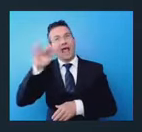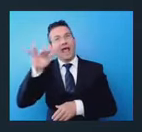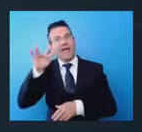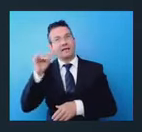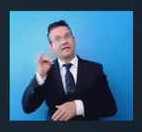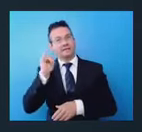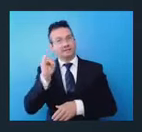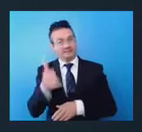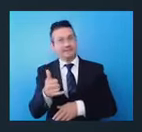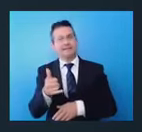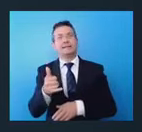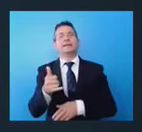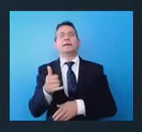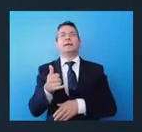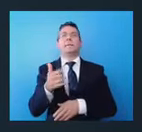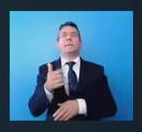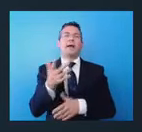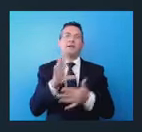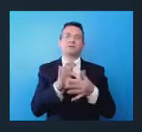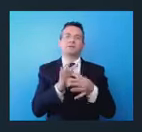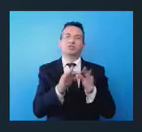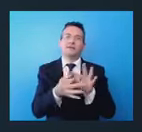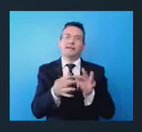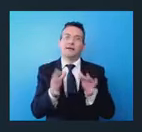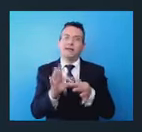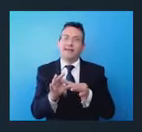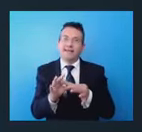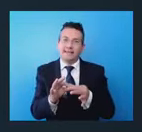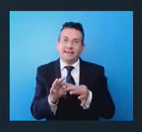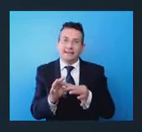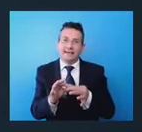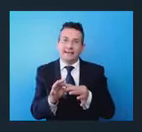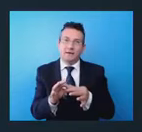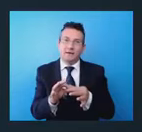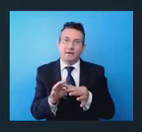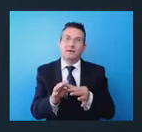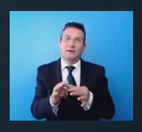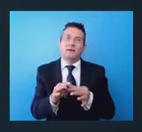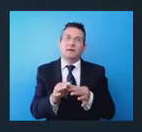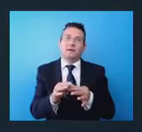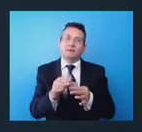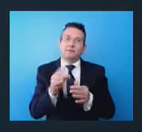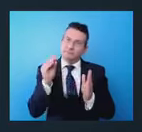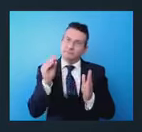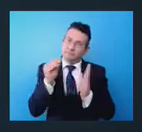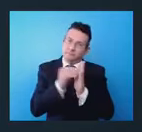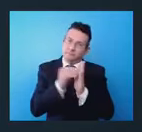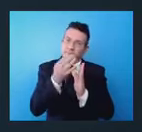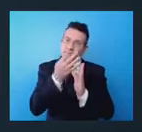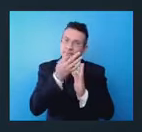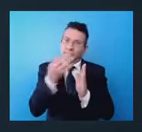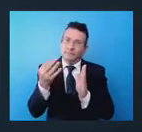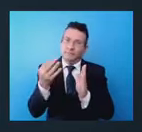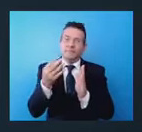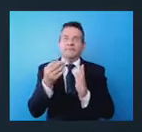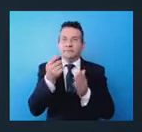nel posto degli Spetta, noi benissimo il progetto